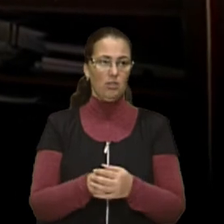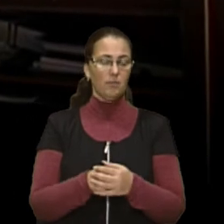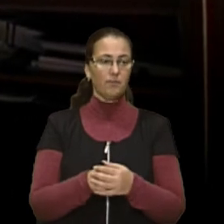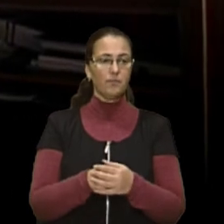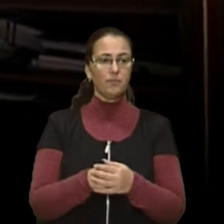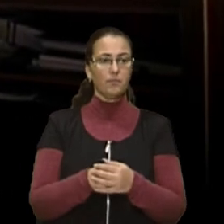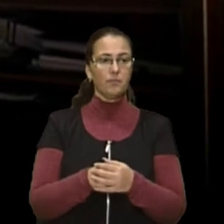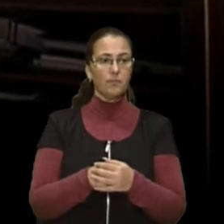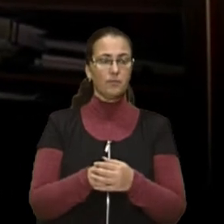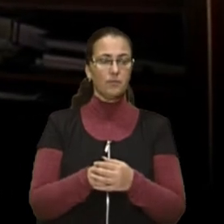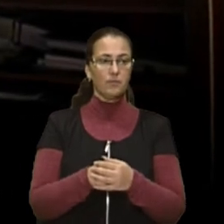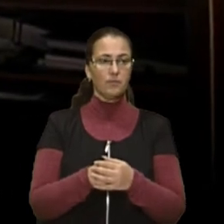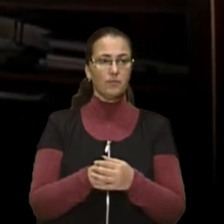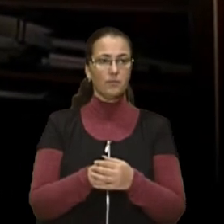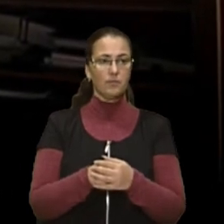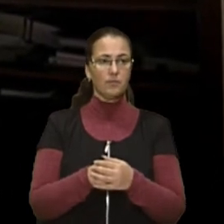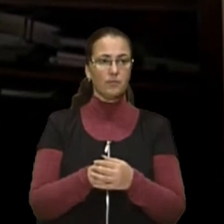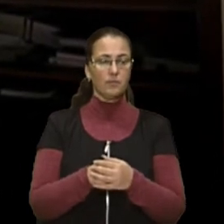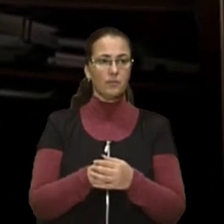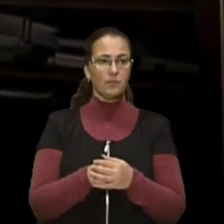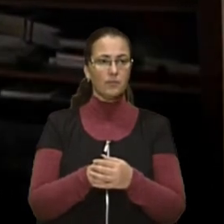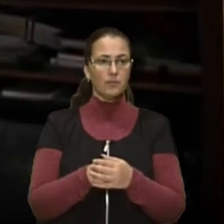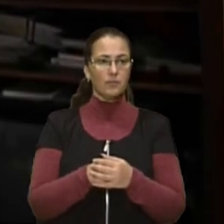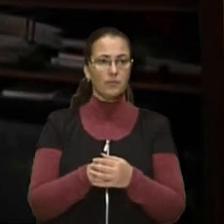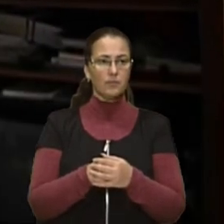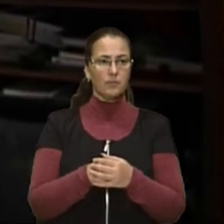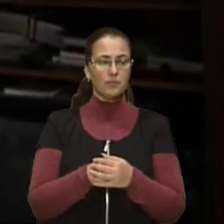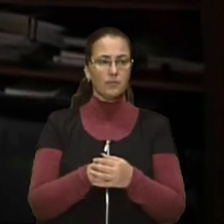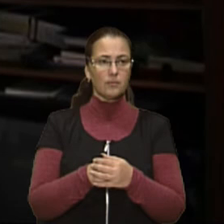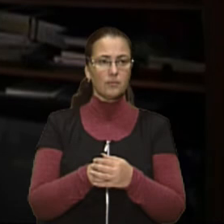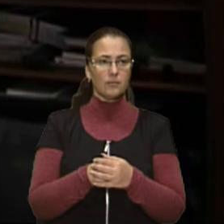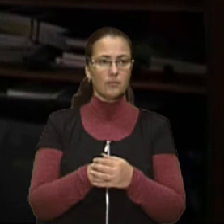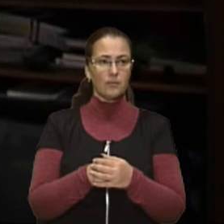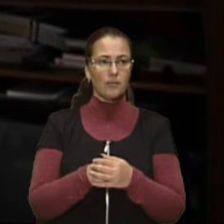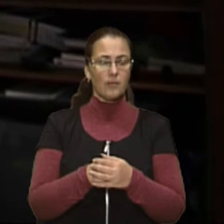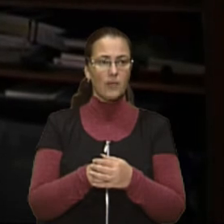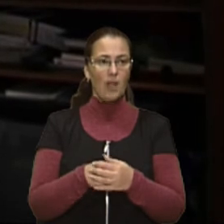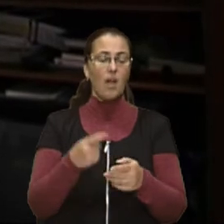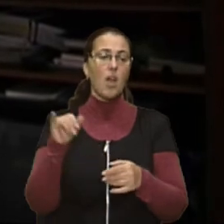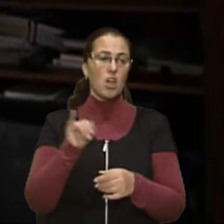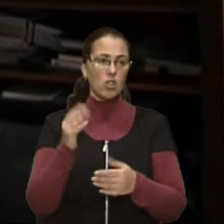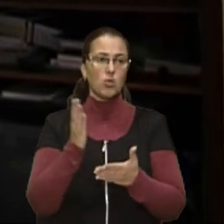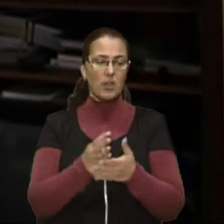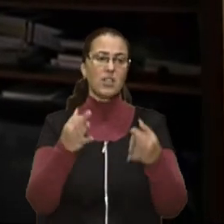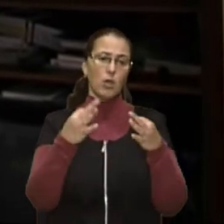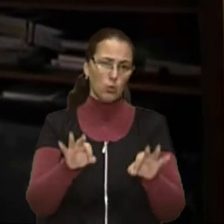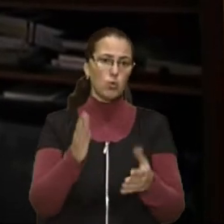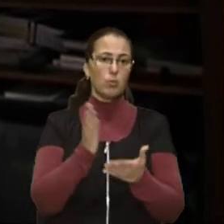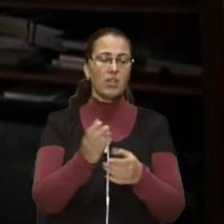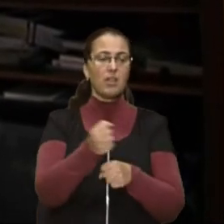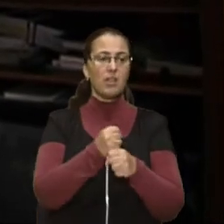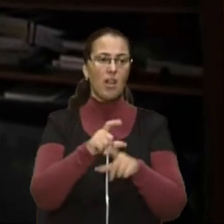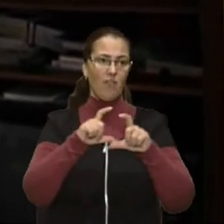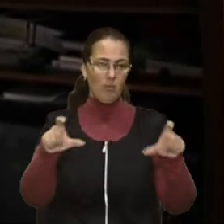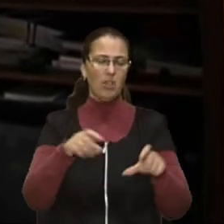не вистачає. Тобто є дві великі різниці. Інсулін є. Він є в аптеках, він є доступний, він є в